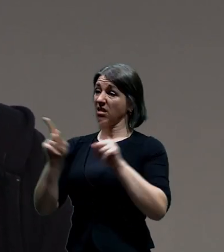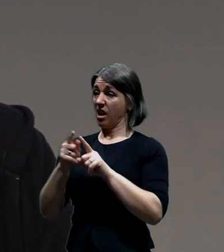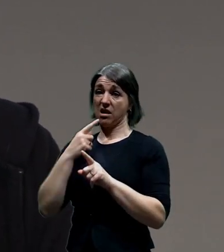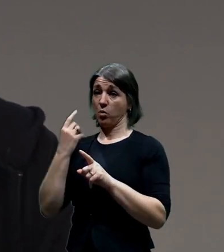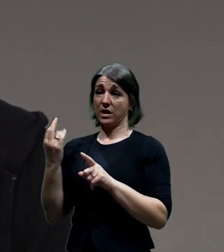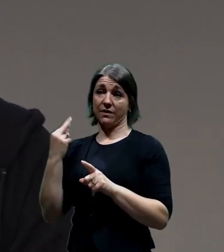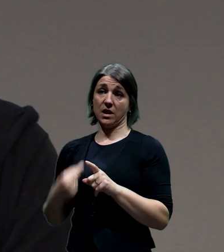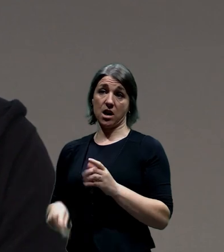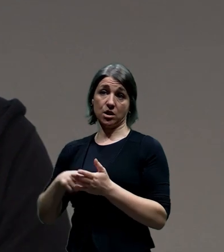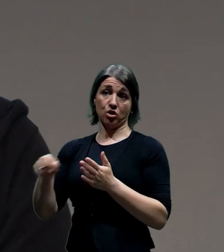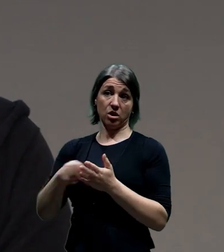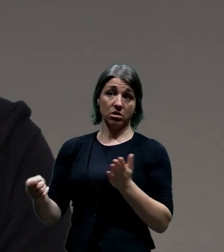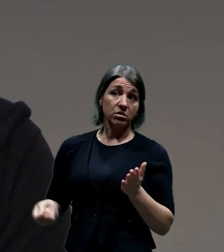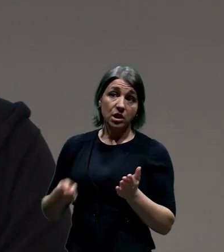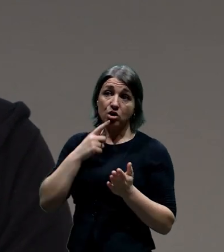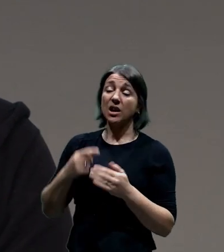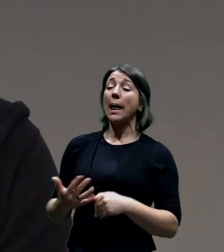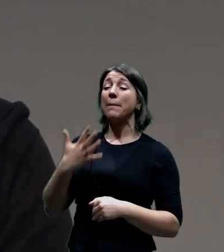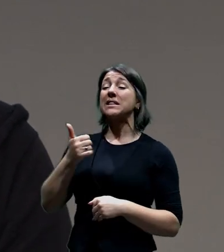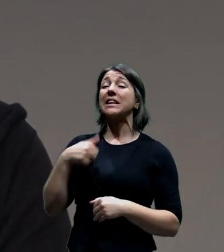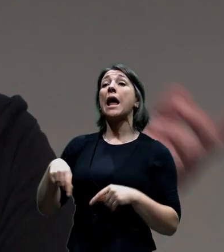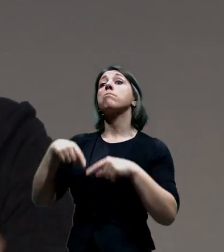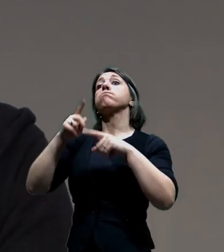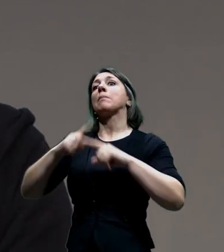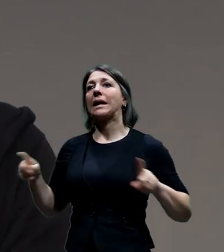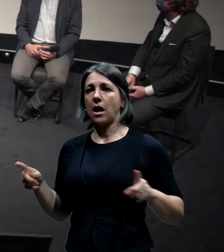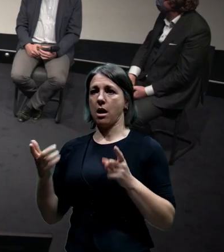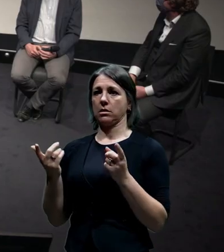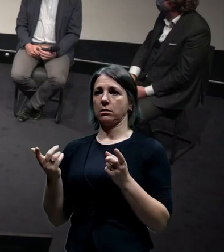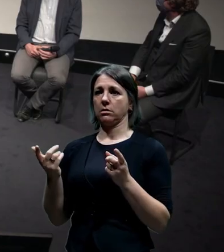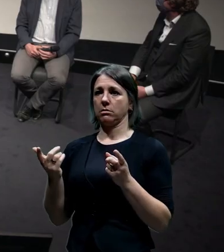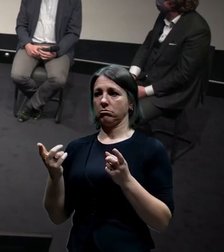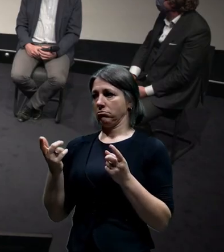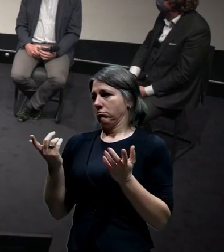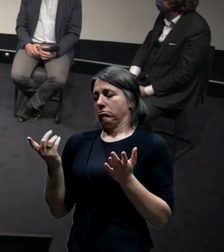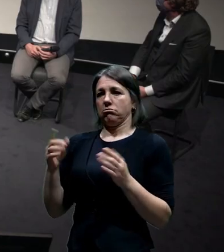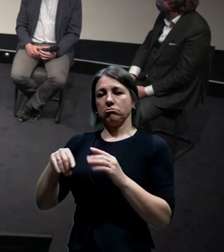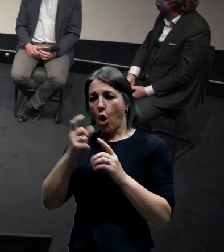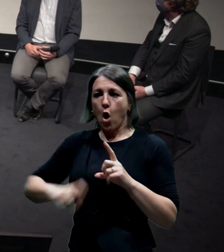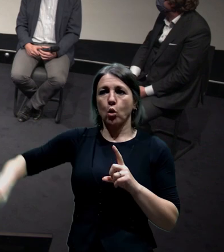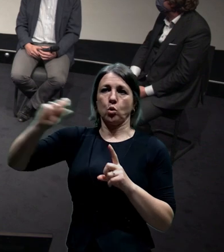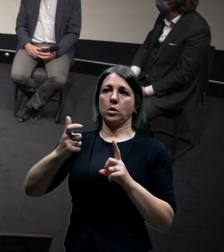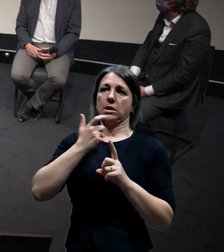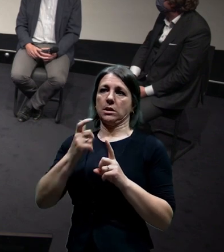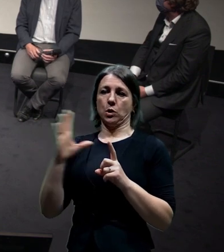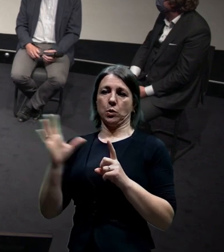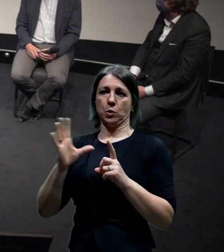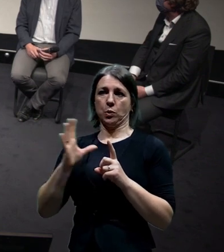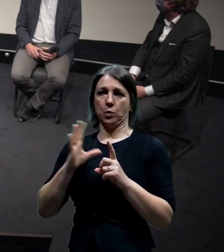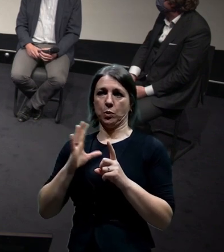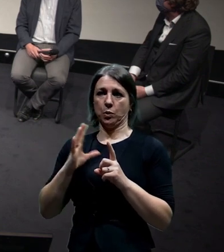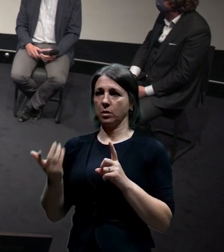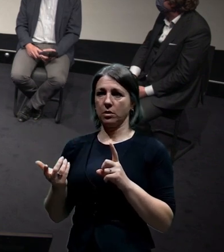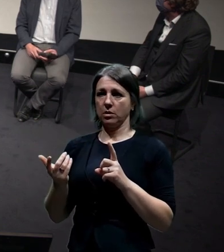to je minimálně 51 miliard korun. Celý ten okruh vlastně jako v tom podání městský okruh